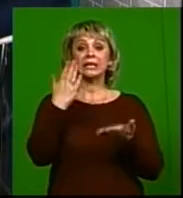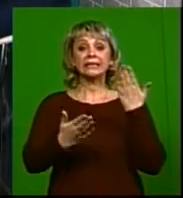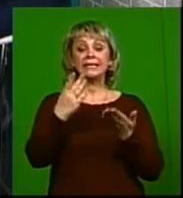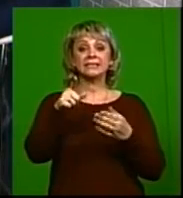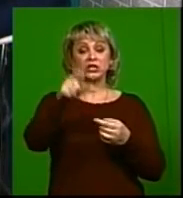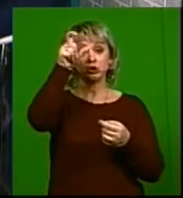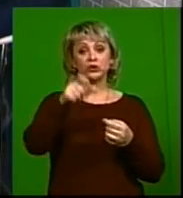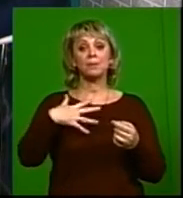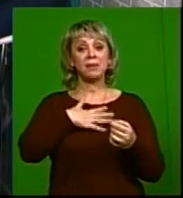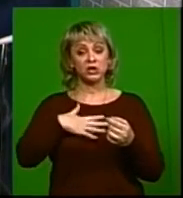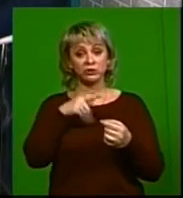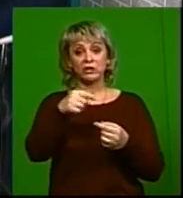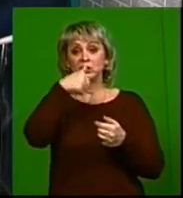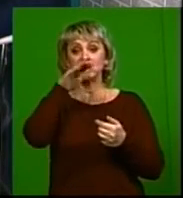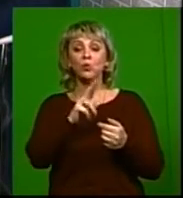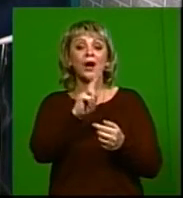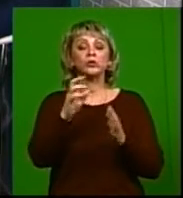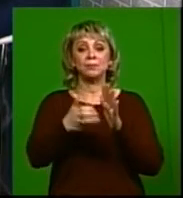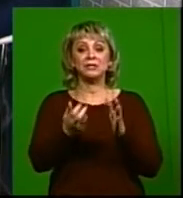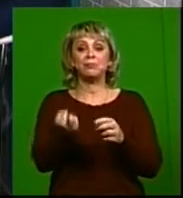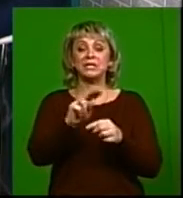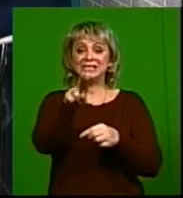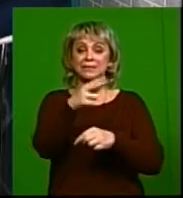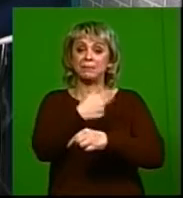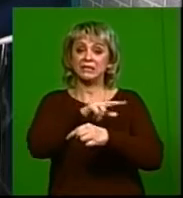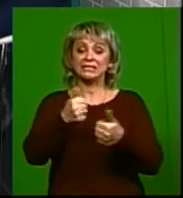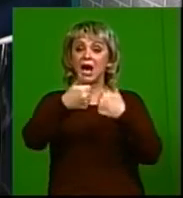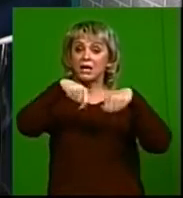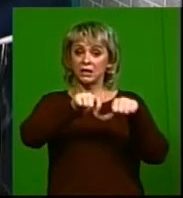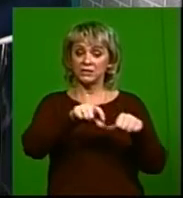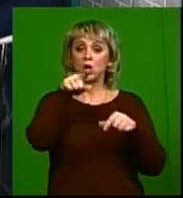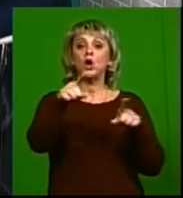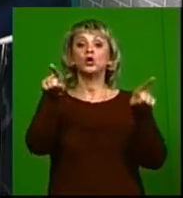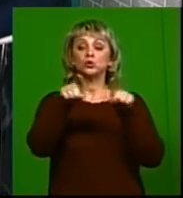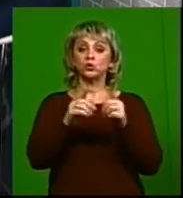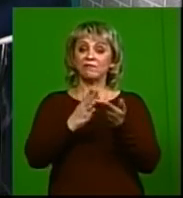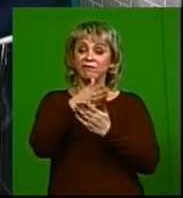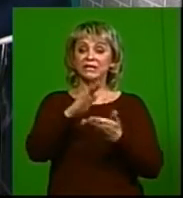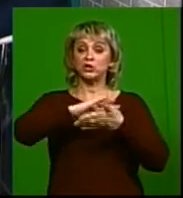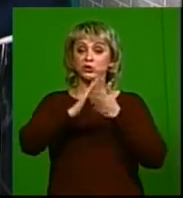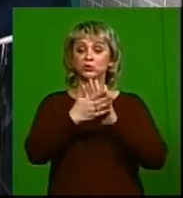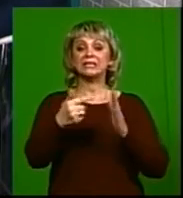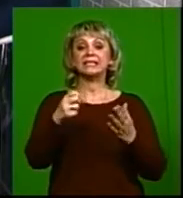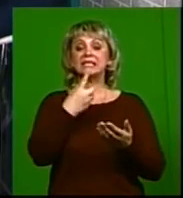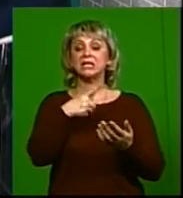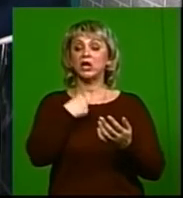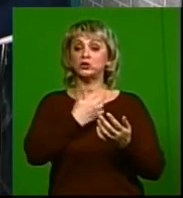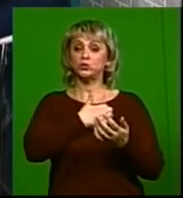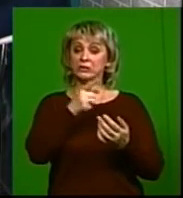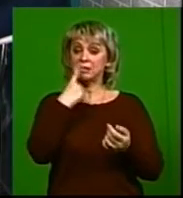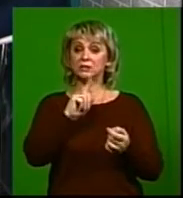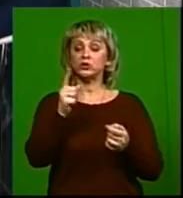как бы человек переживает и не может по какой-то причине дойти до медицинской организации, но это тоже выход из ситуации. заказать. И, кстати, я хочу сказать, что